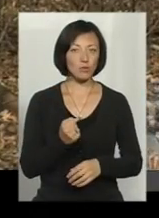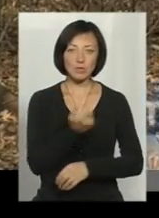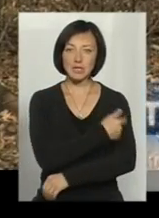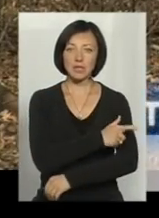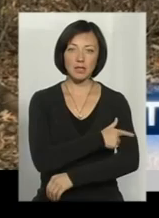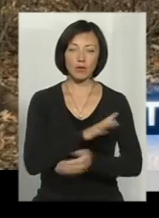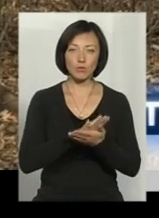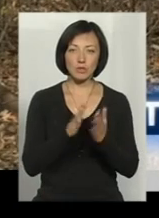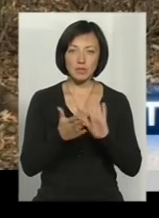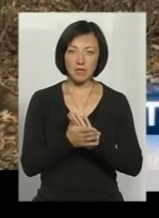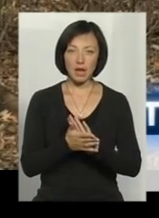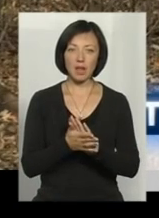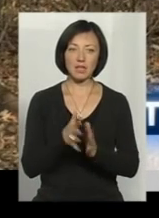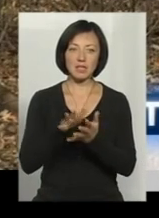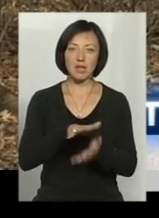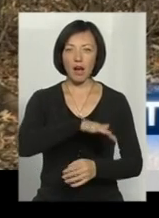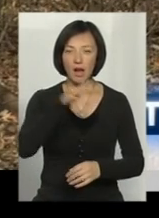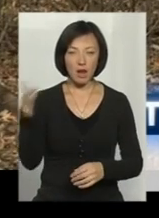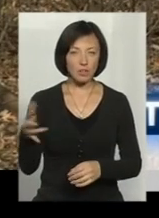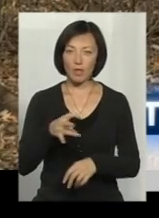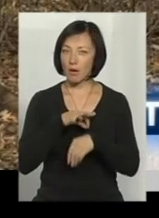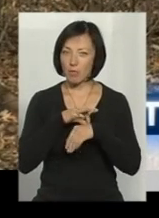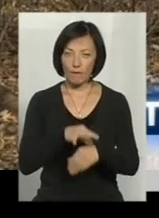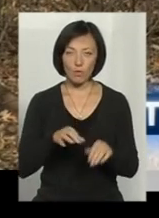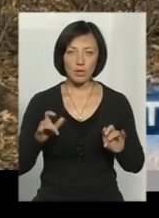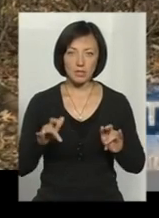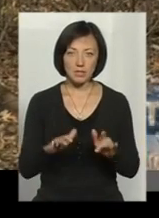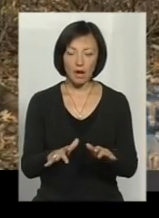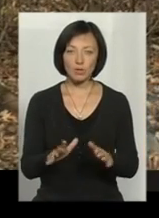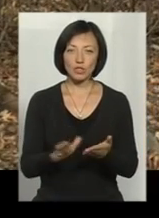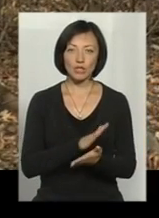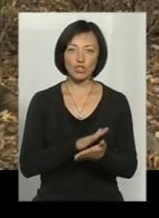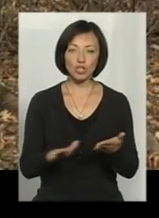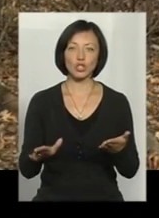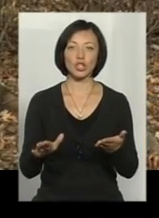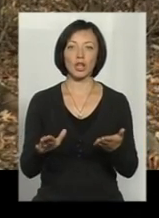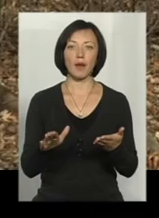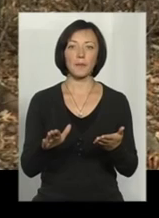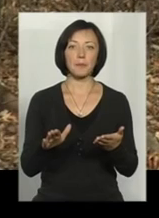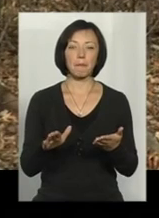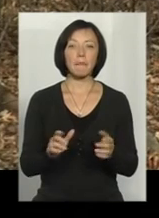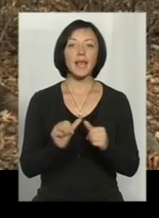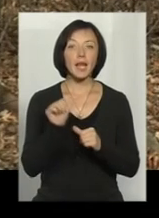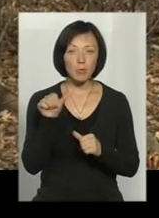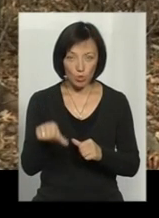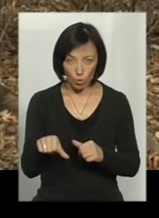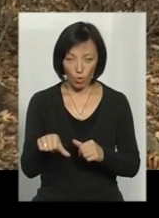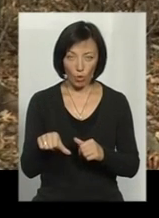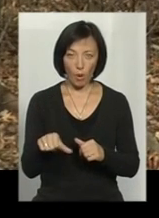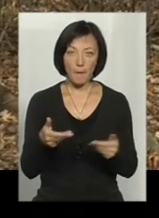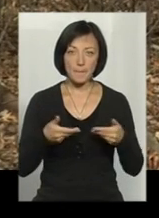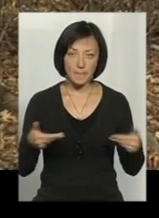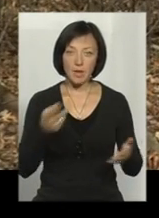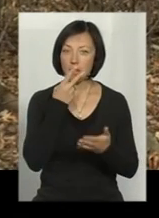захарящення, не проводяться заходи зачищення. Крім того, ми